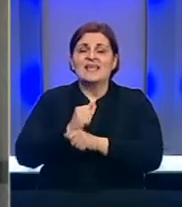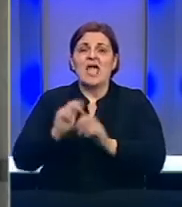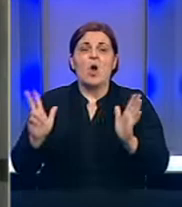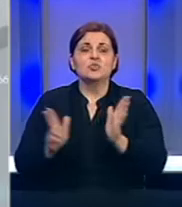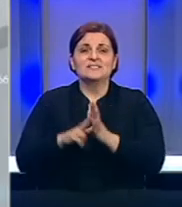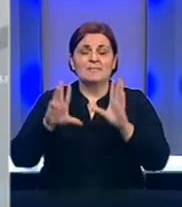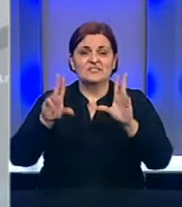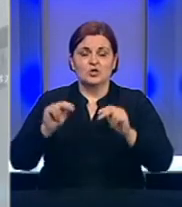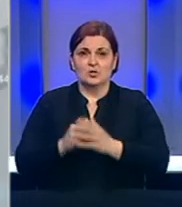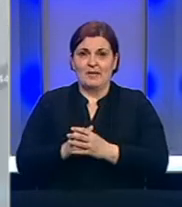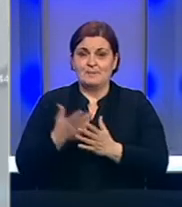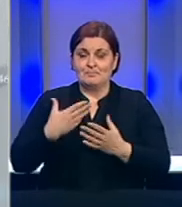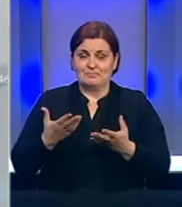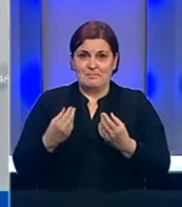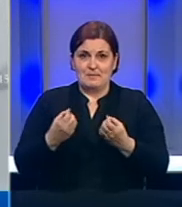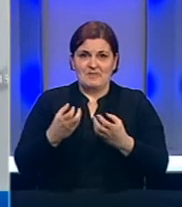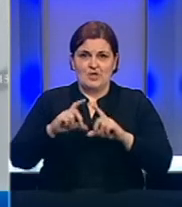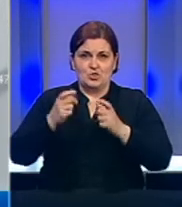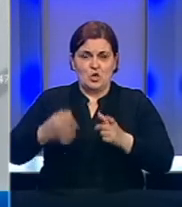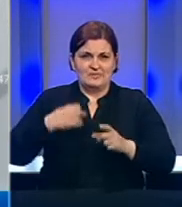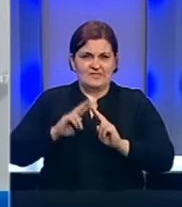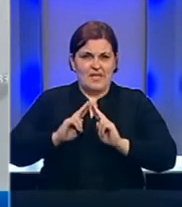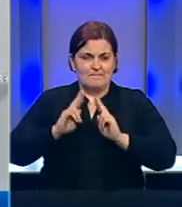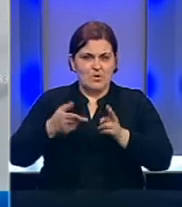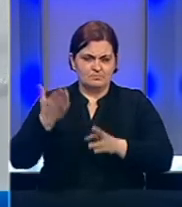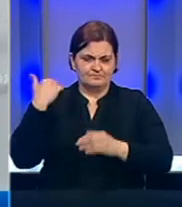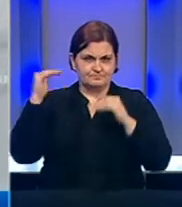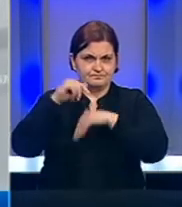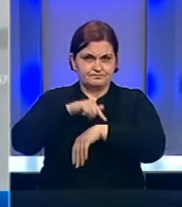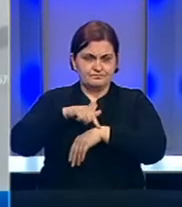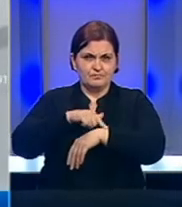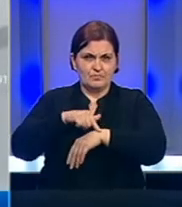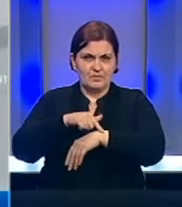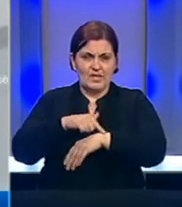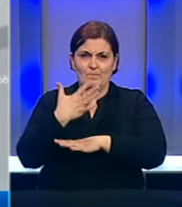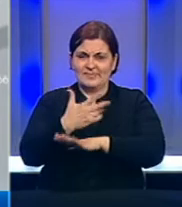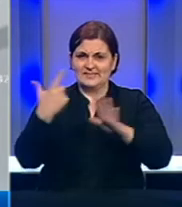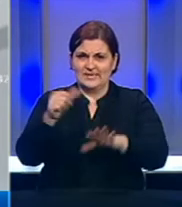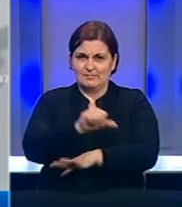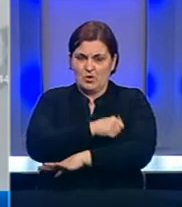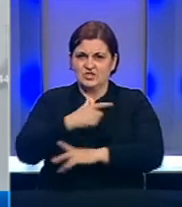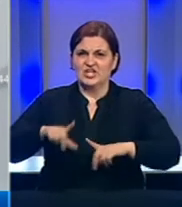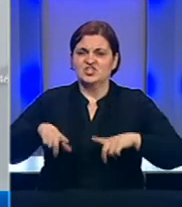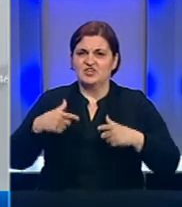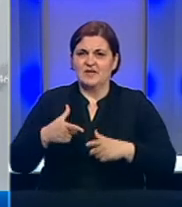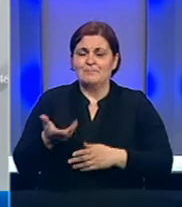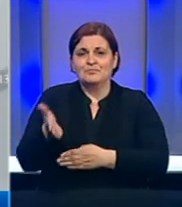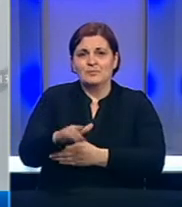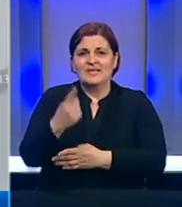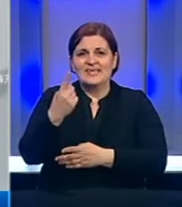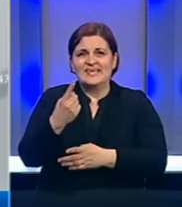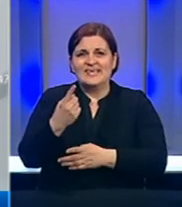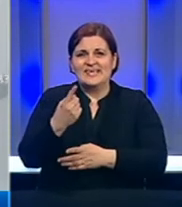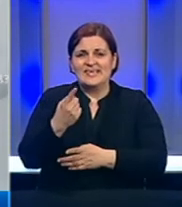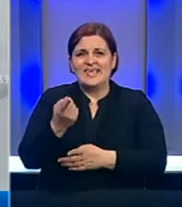marta. Prema informaciji Doma zdravlja Mostar, tijekom sinošnjih sati u 57. godini života preminuo je jedan